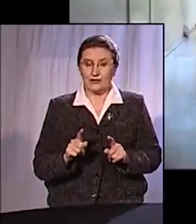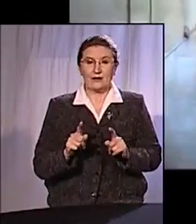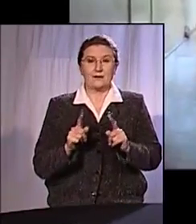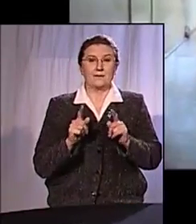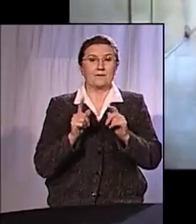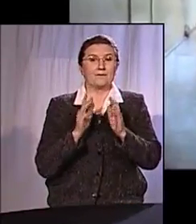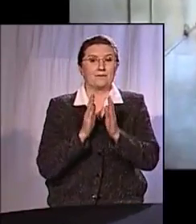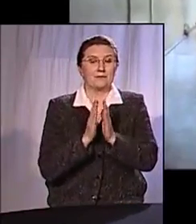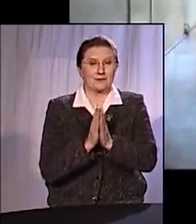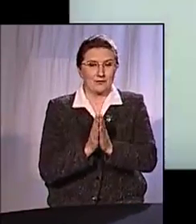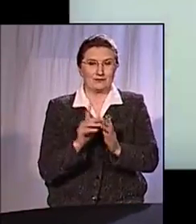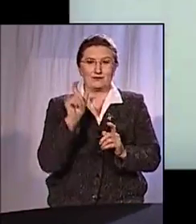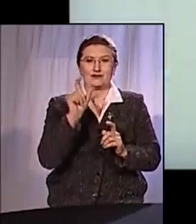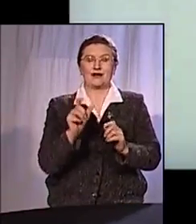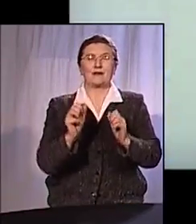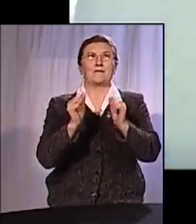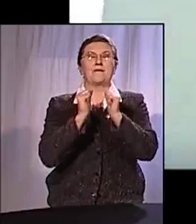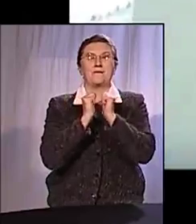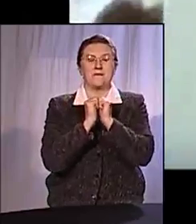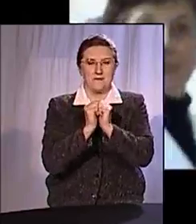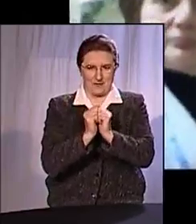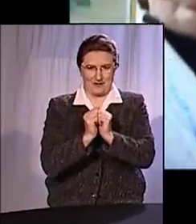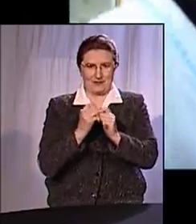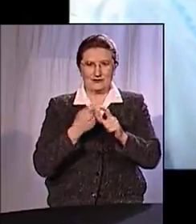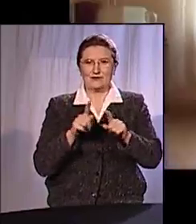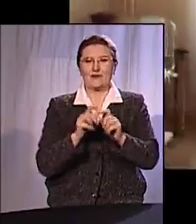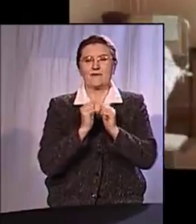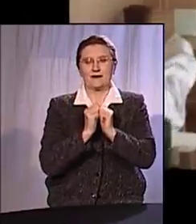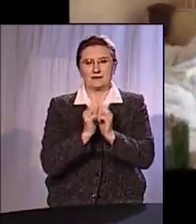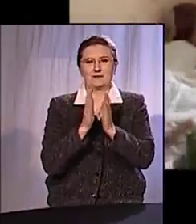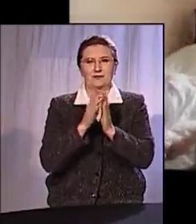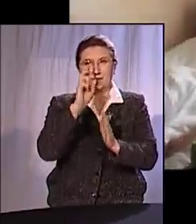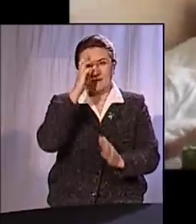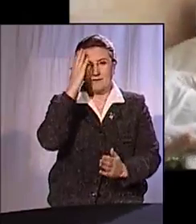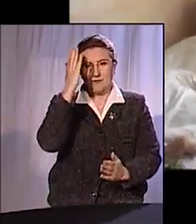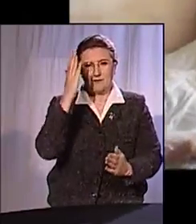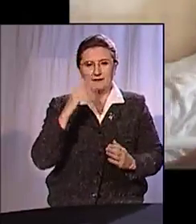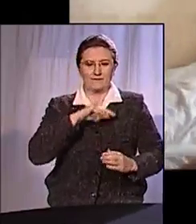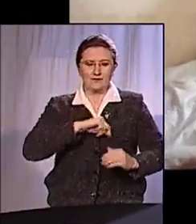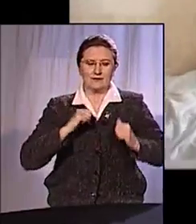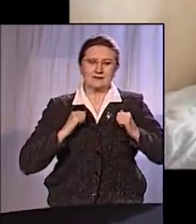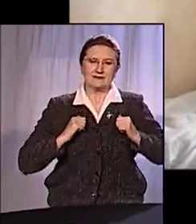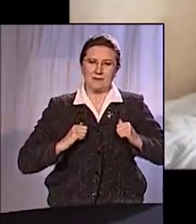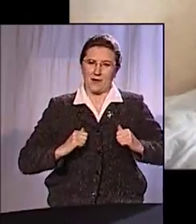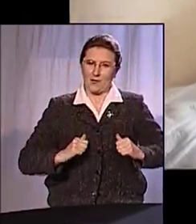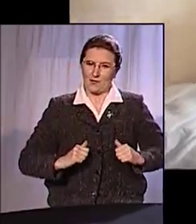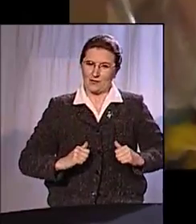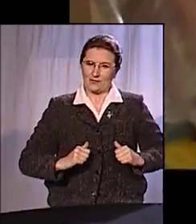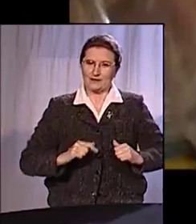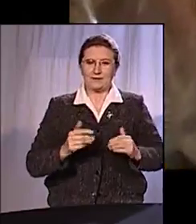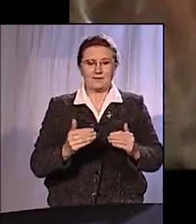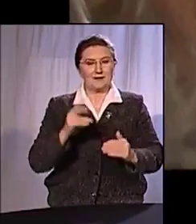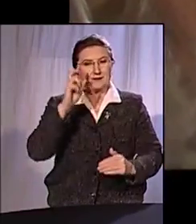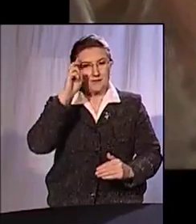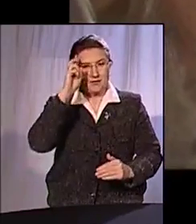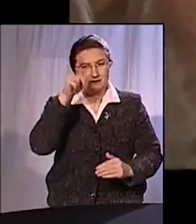потому что молится, а потому что, что такое молитва, это просьба к Богу, да, спокойствие. Спокойствие, что ты перед Богом,